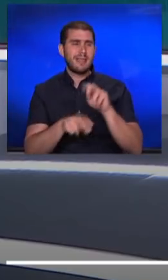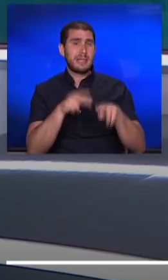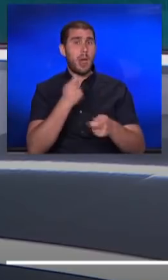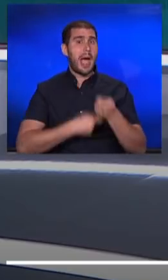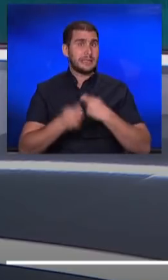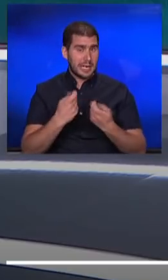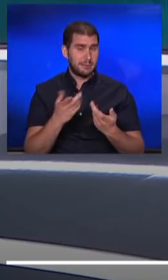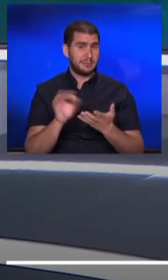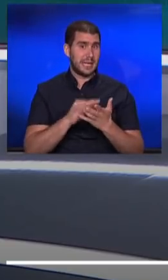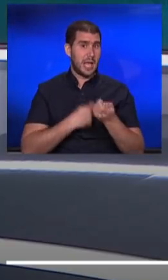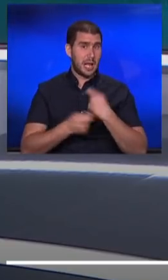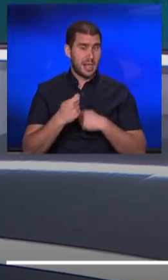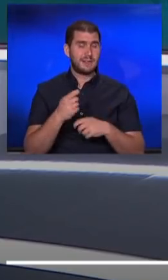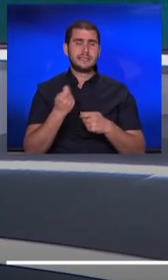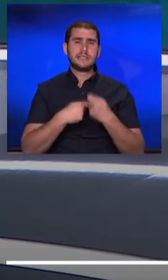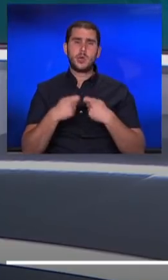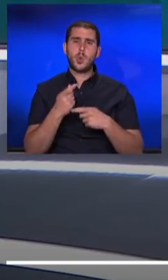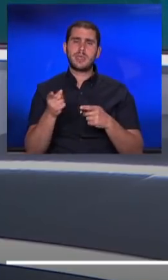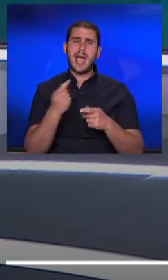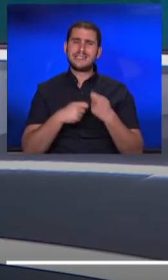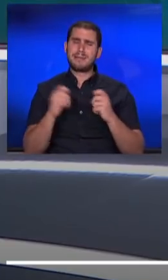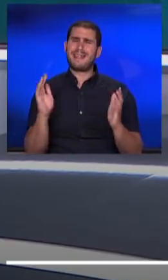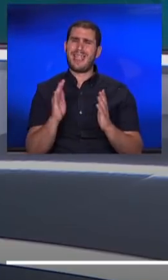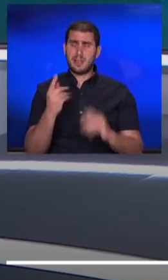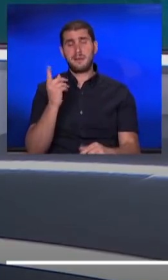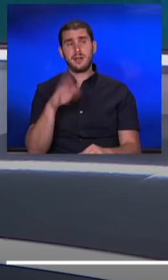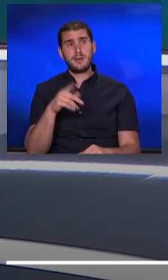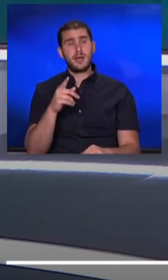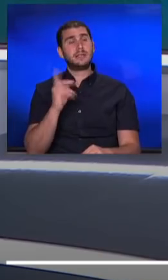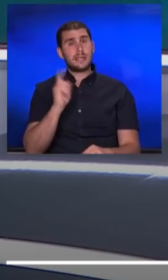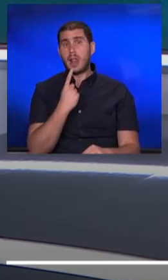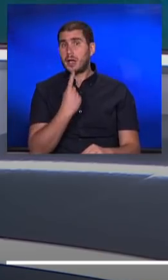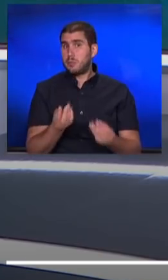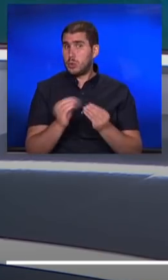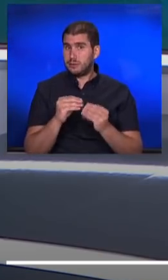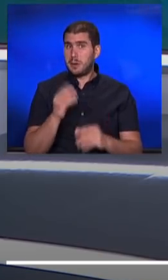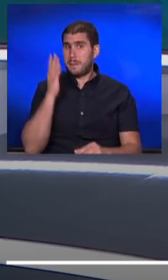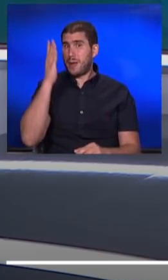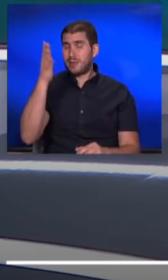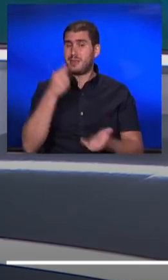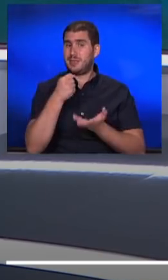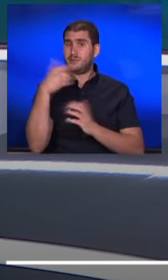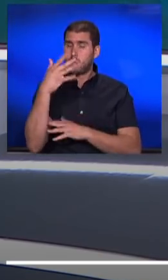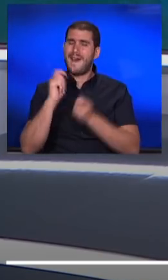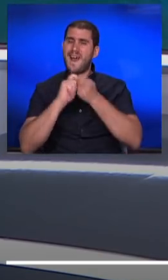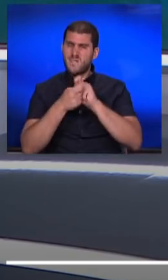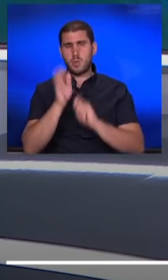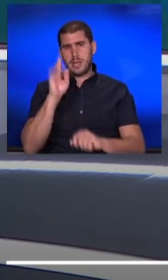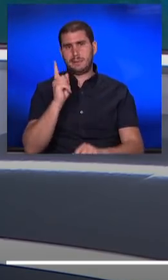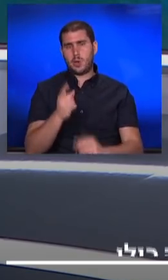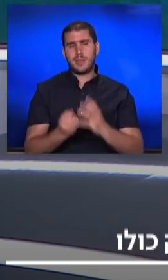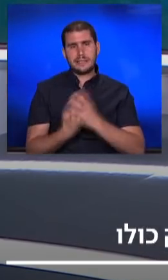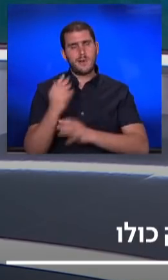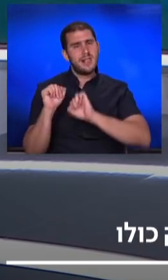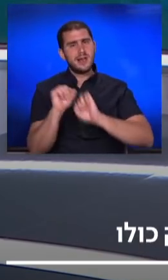נגיד, דרך משרד הכלכלה והסוכנות לעסקים קטנים, ובעוד ערכים יפשטיים, וכן צריך להגיד, עתיד לבוא תקציב מדינה עם רפורמות, שגם הם אמורים לתמוך